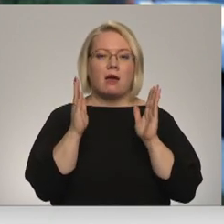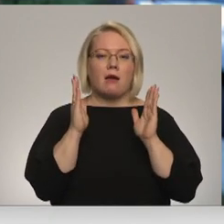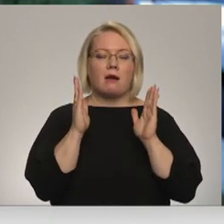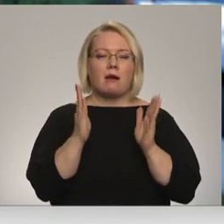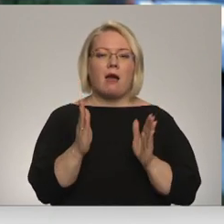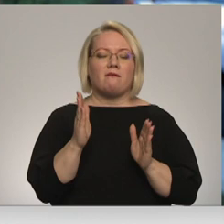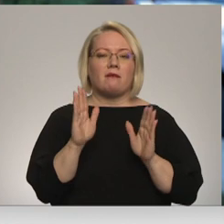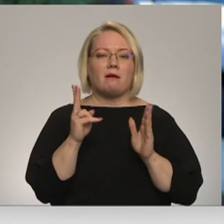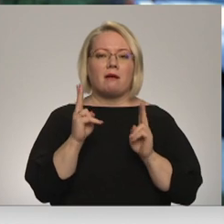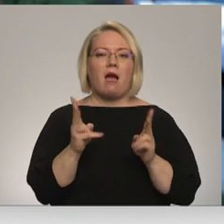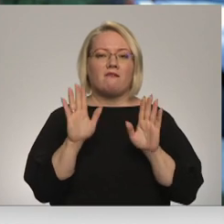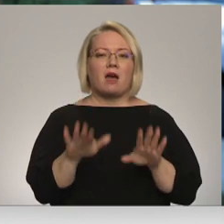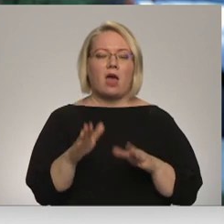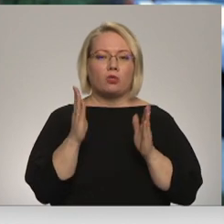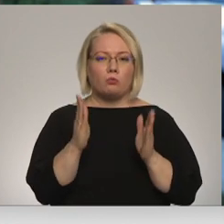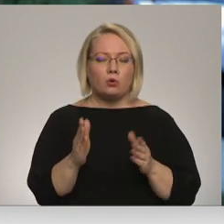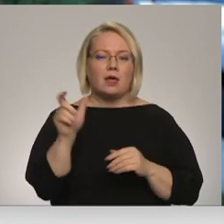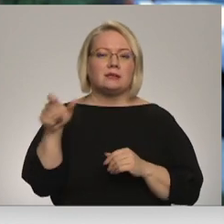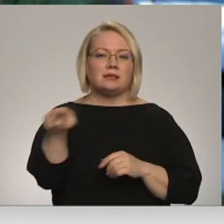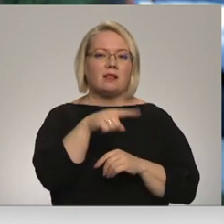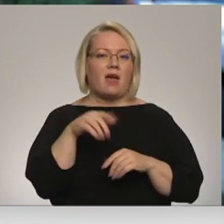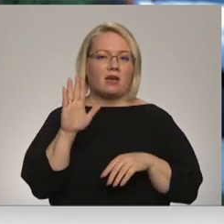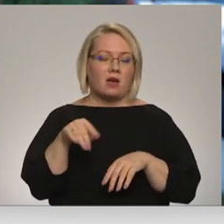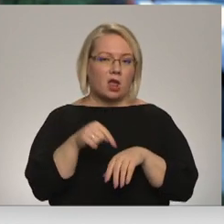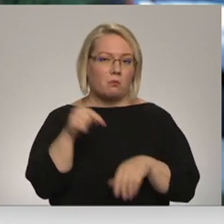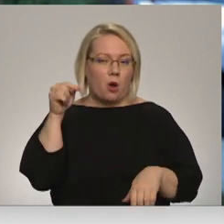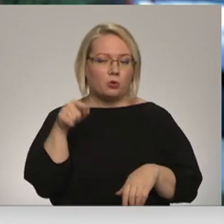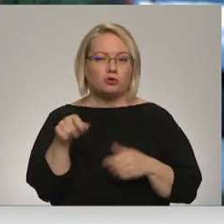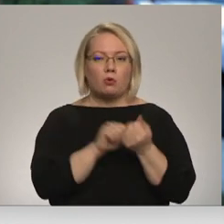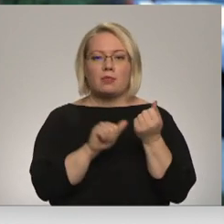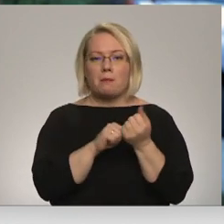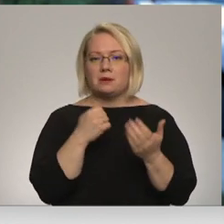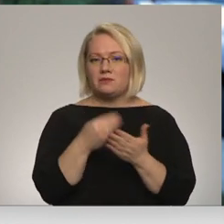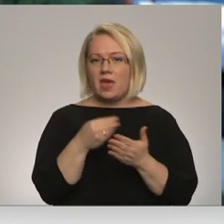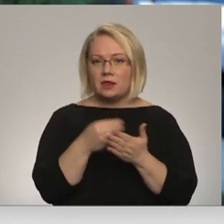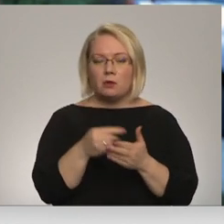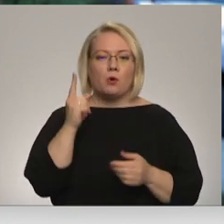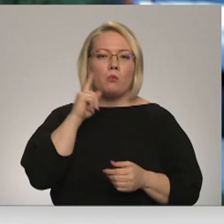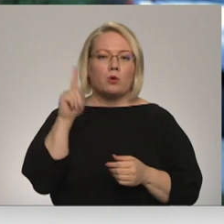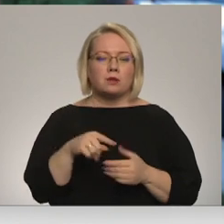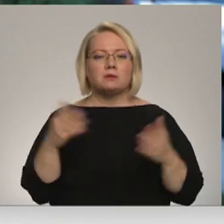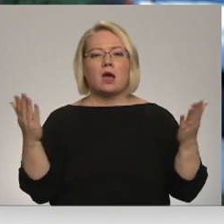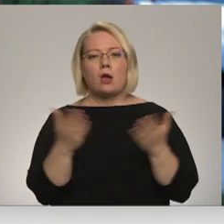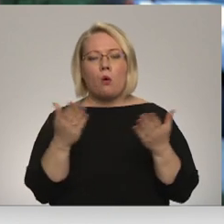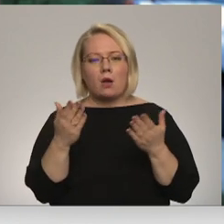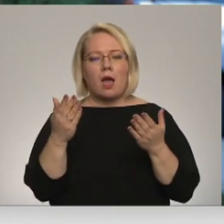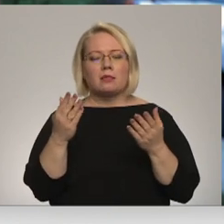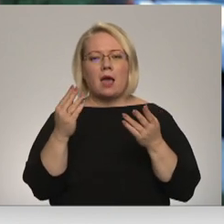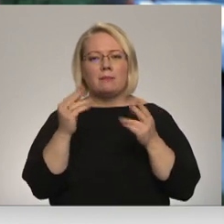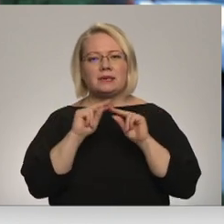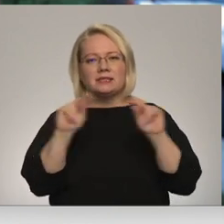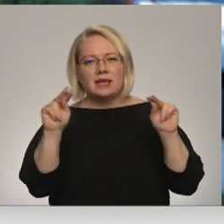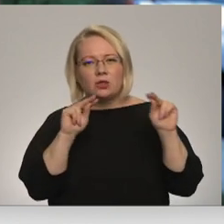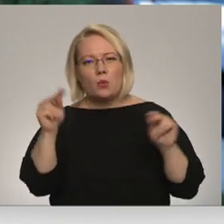patiešām cilvēki varētu baudīt šo dabas vērtību ar kaut kādām izglītojošām,